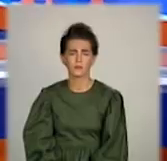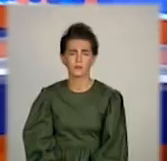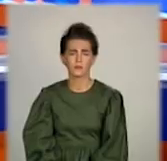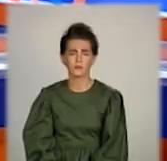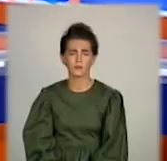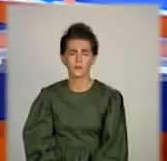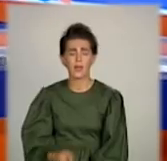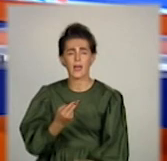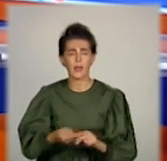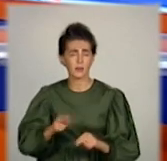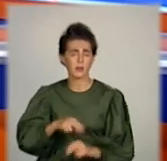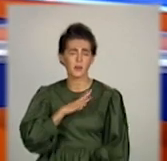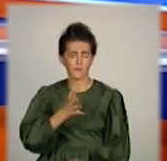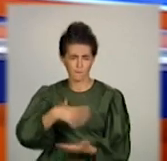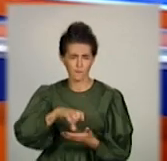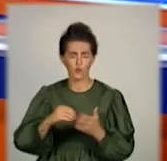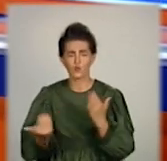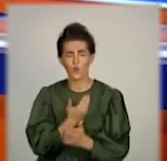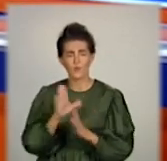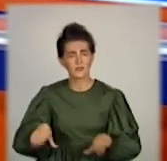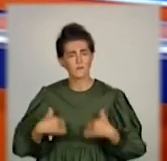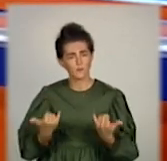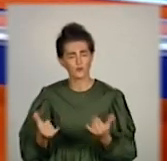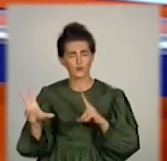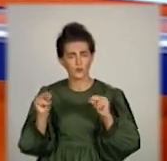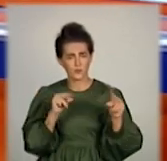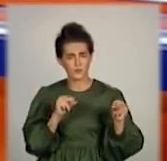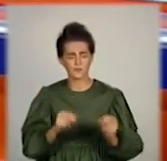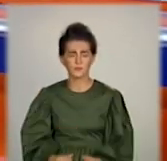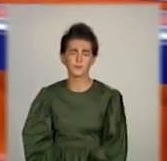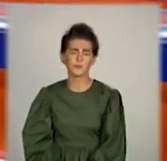Це були всі новини на сьогодні. Хай щастить!